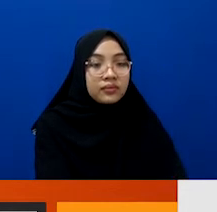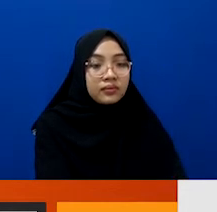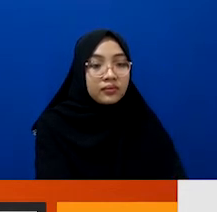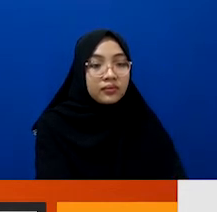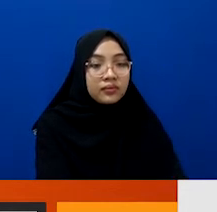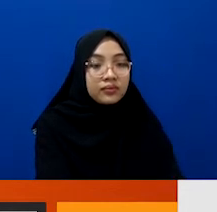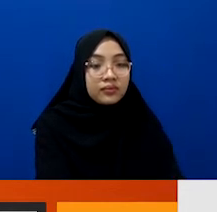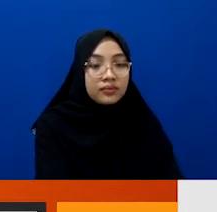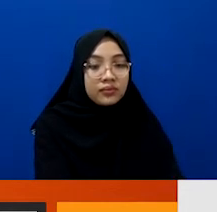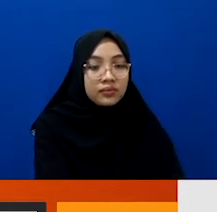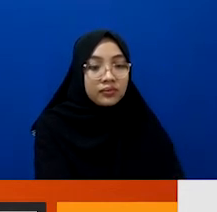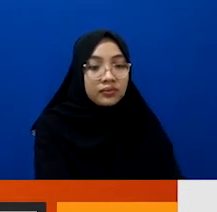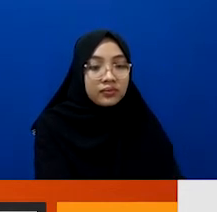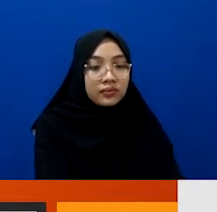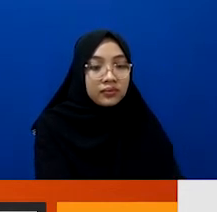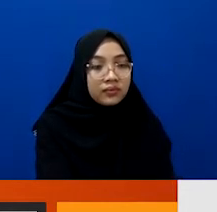Oke.